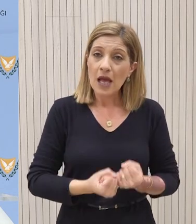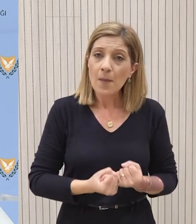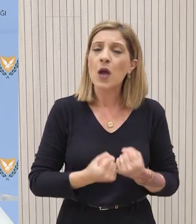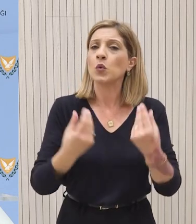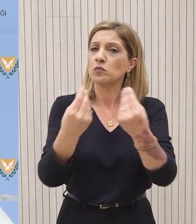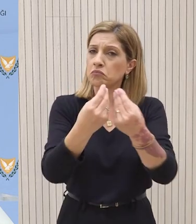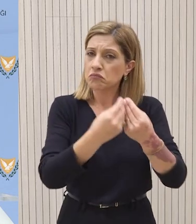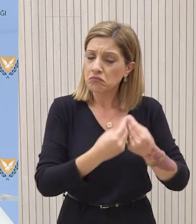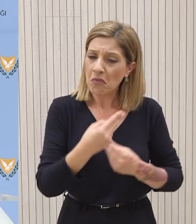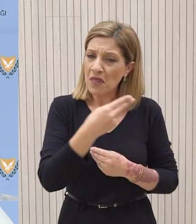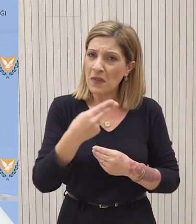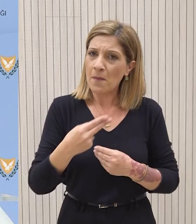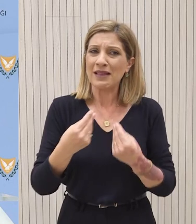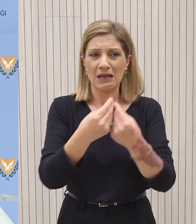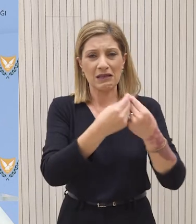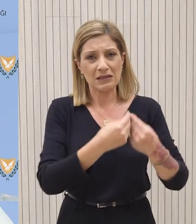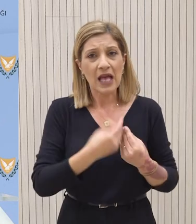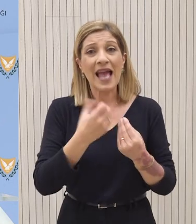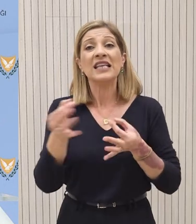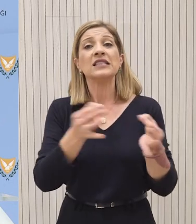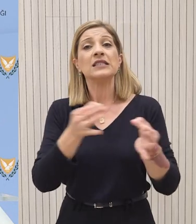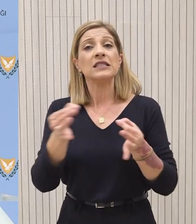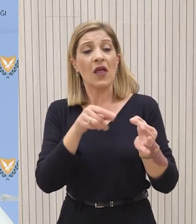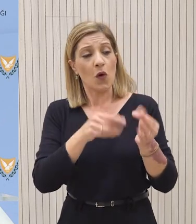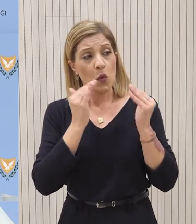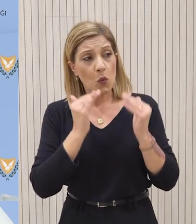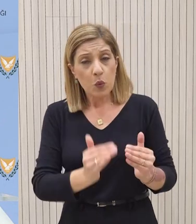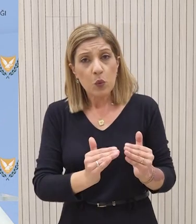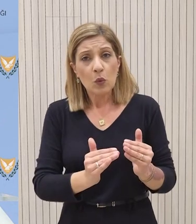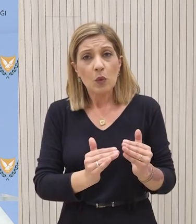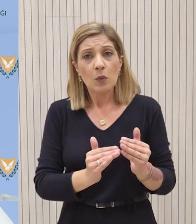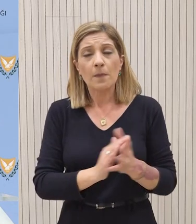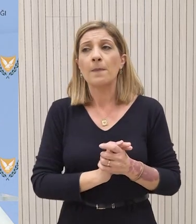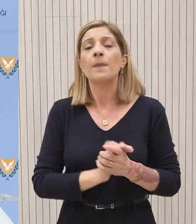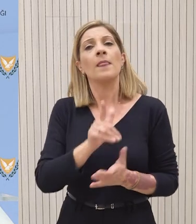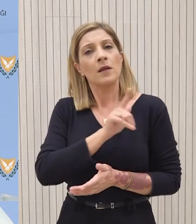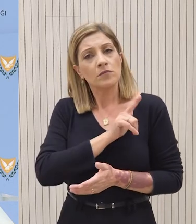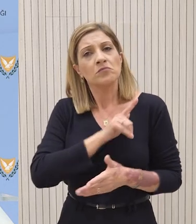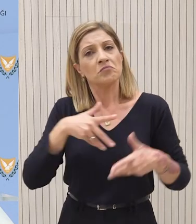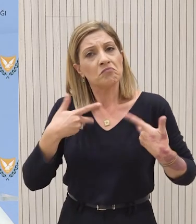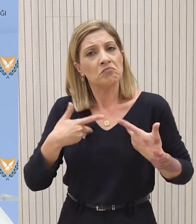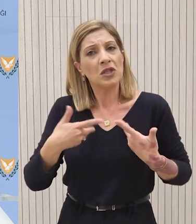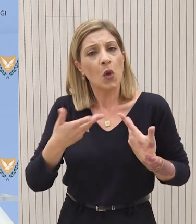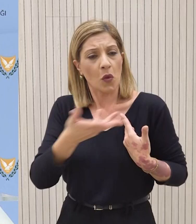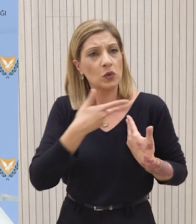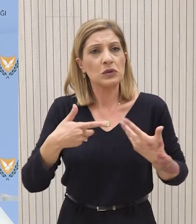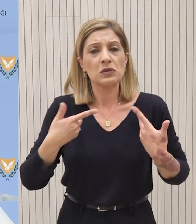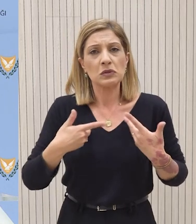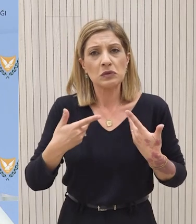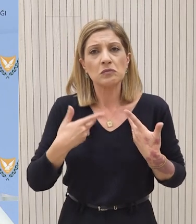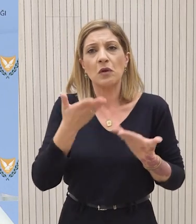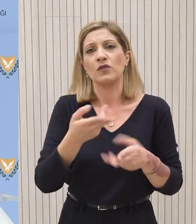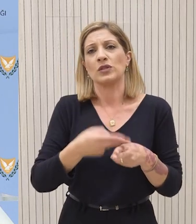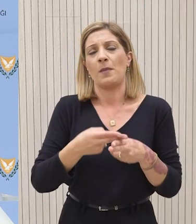συγκλήσεις, επικαιροποιείται το φυστάμενο σχέδιο ανάπτυξης και παραγωγής και είμαστε αισιόδοξοι για την